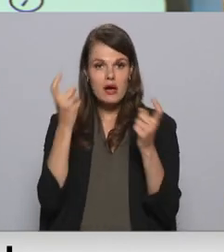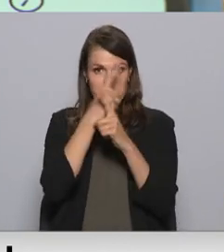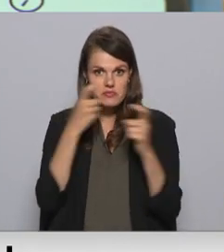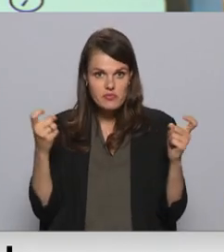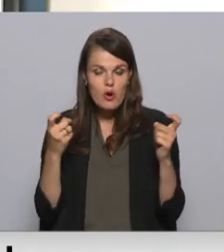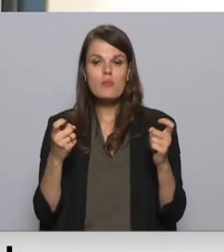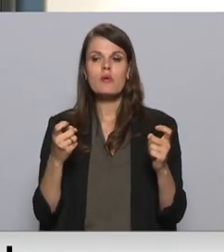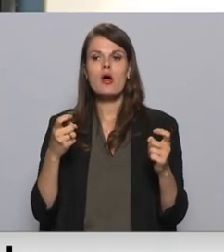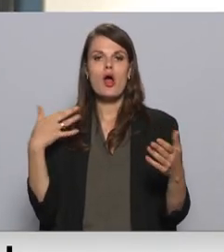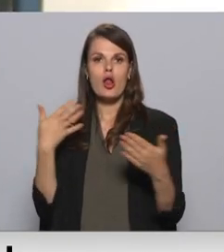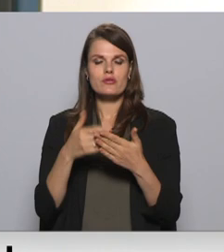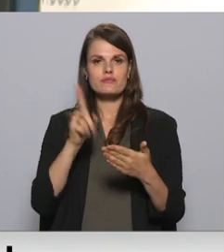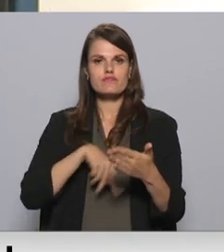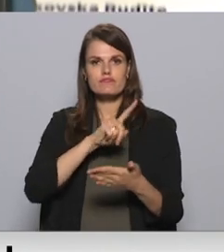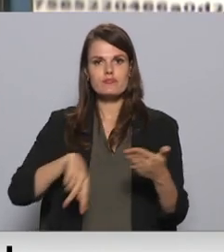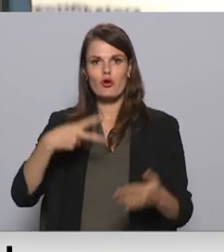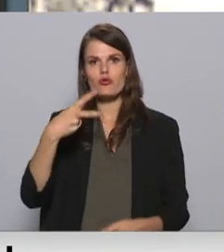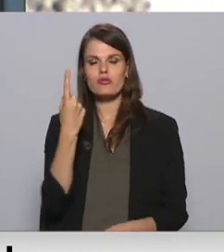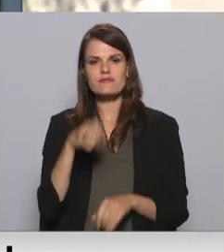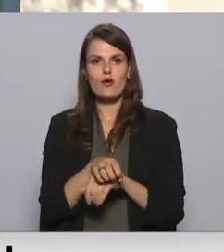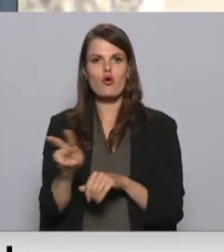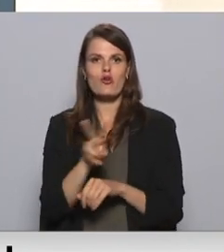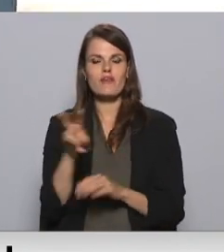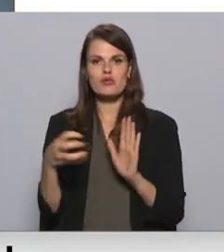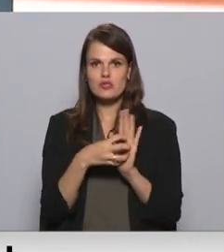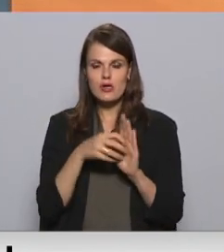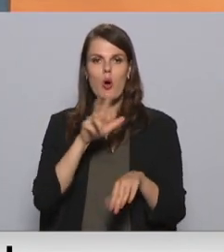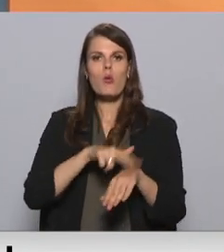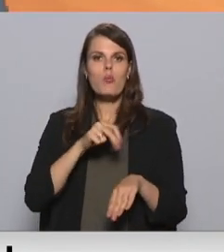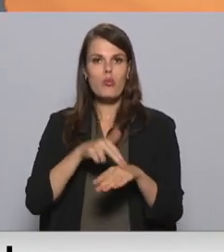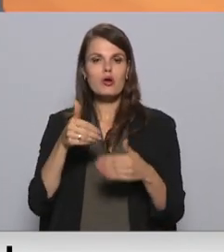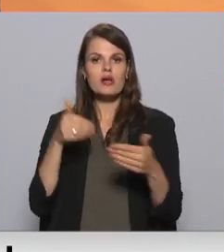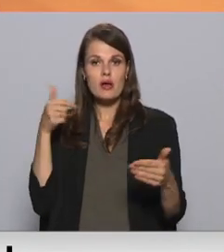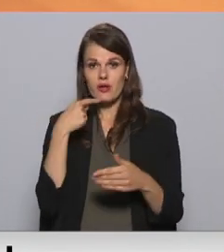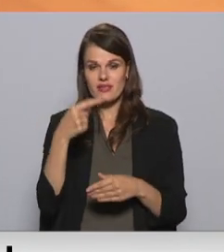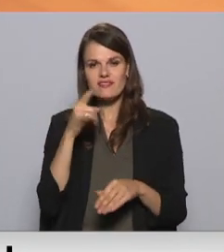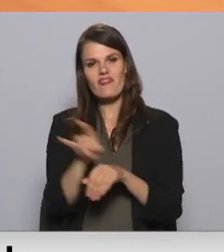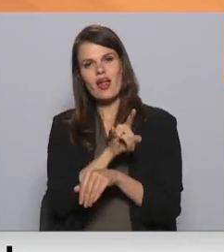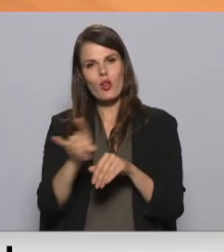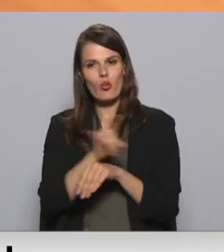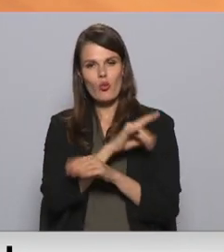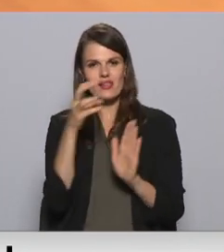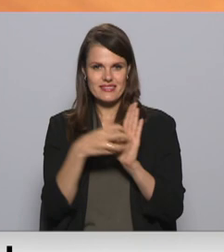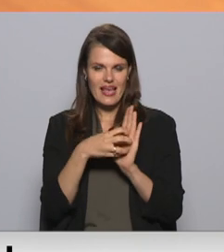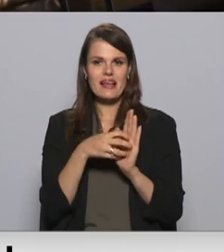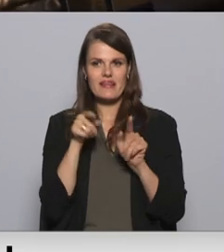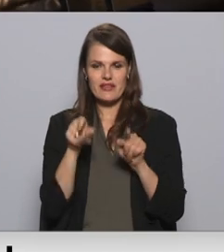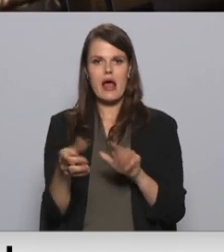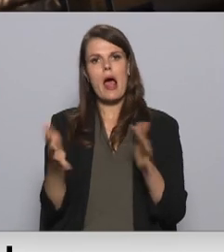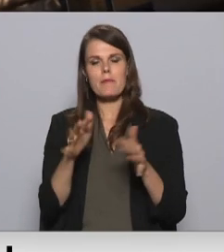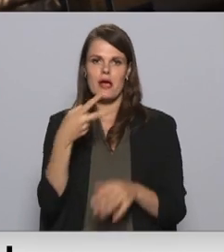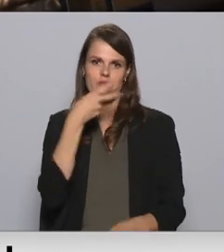līdz šiem anulējas 21 COVID-19 certifikātu. Policija iepriekš lēsusi, ka viltotas certifikāte varētu būt ap 200